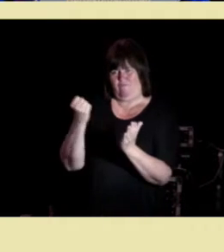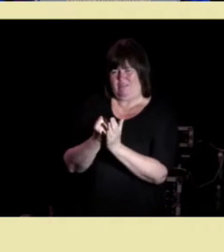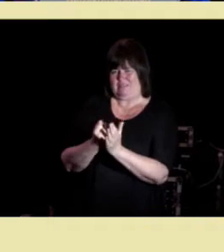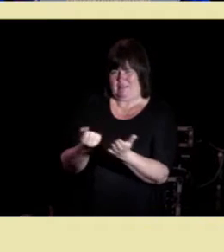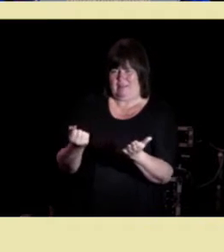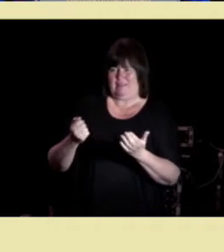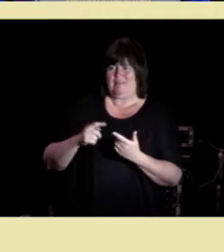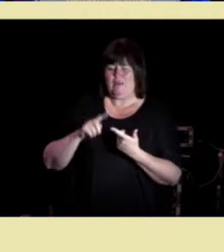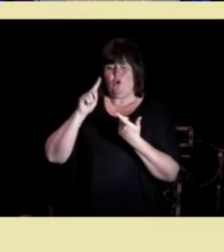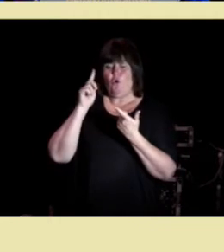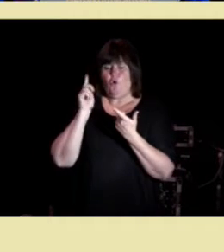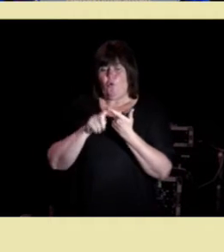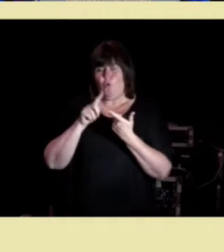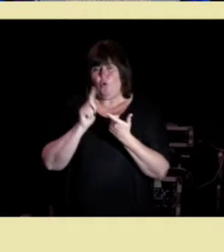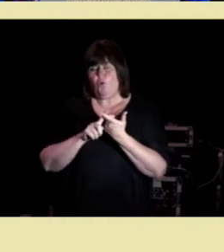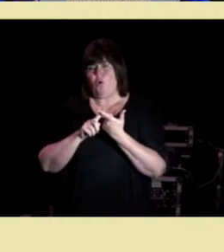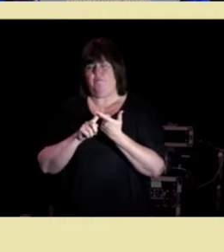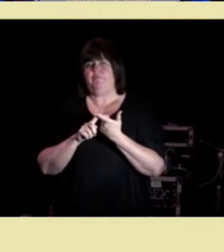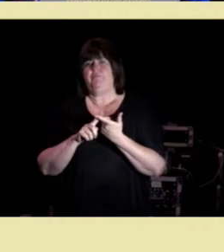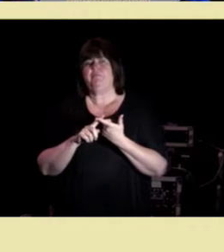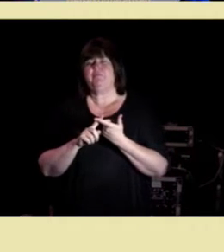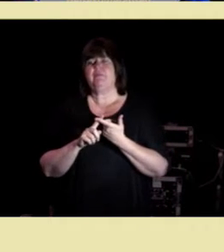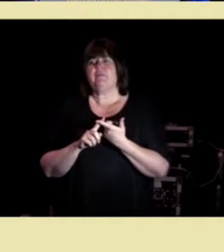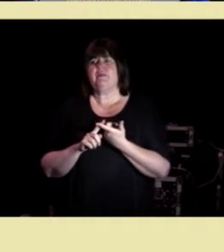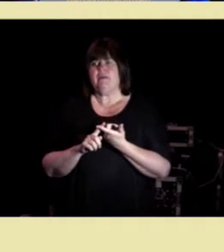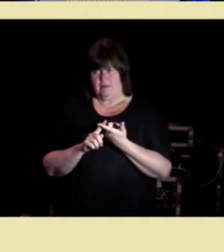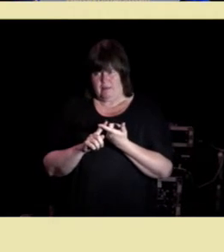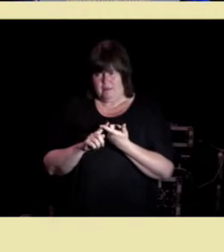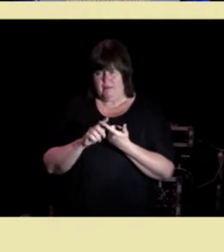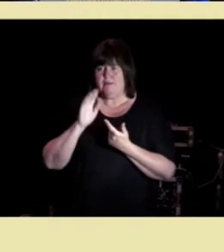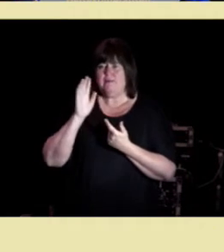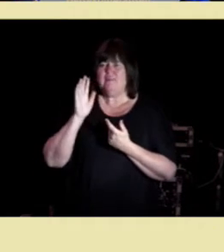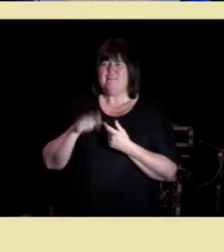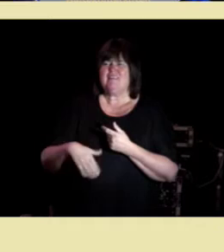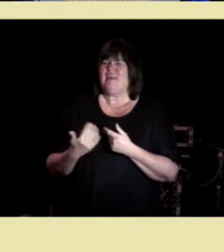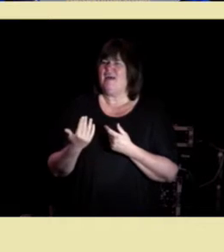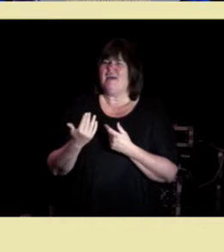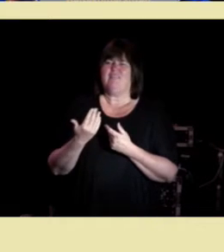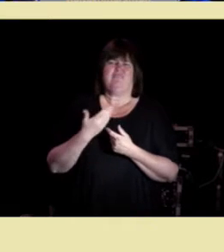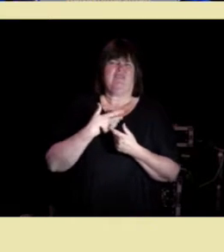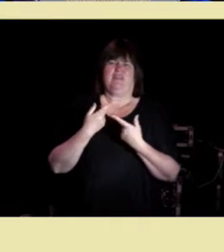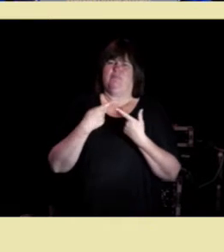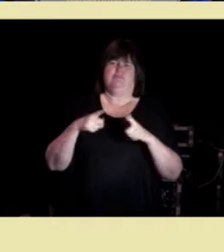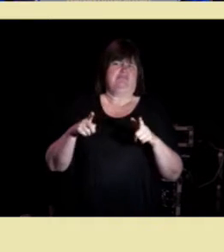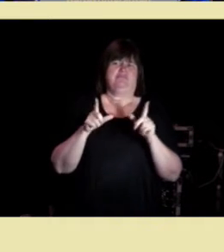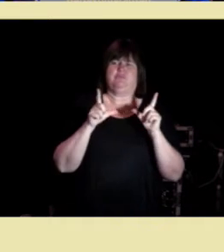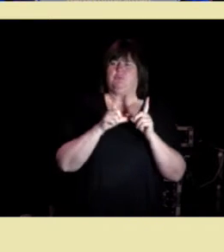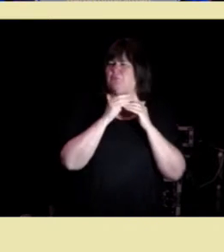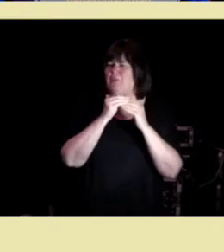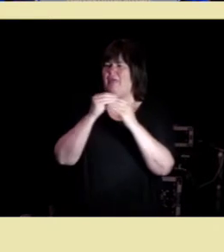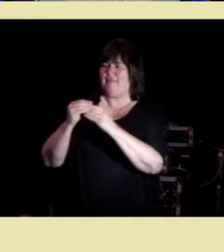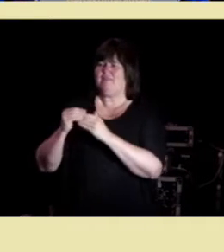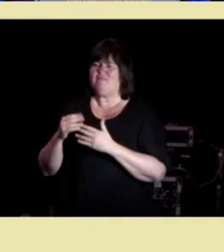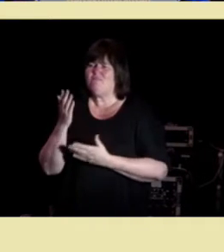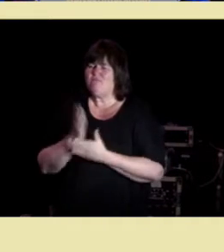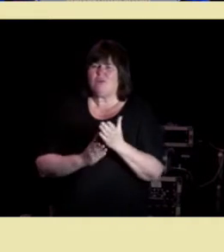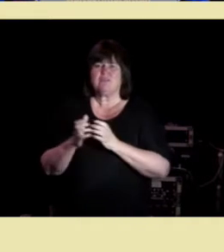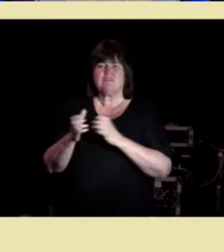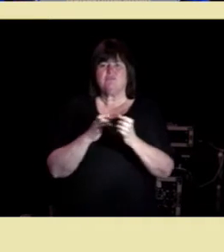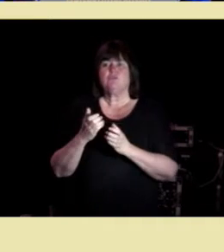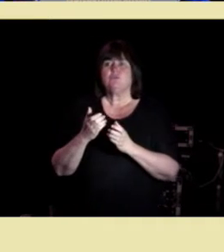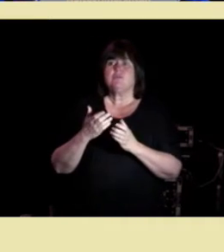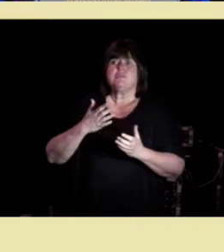og for det er stor uenighet om hvilke situasjoner som egner seg for samvalg.